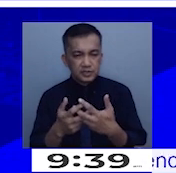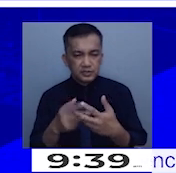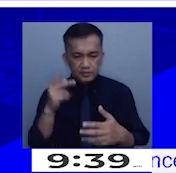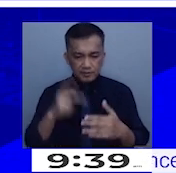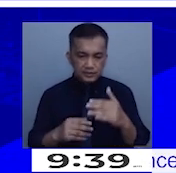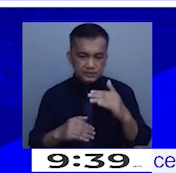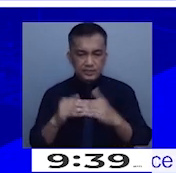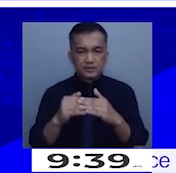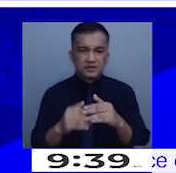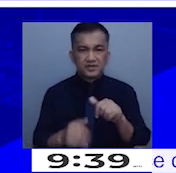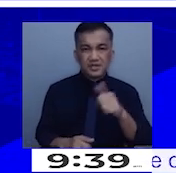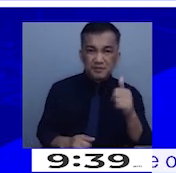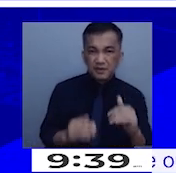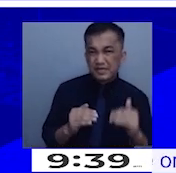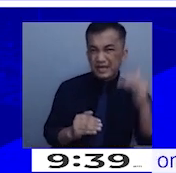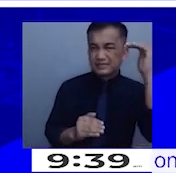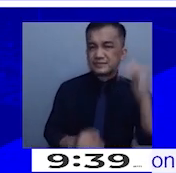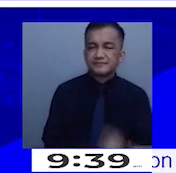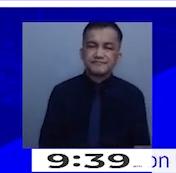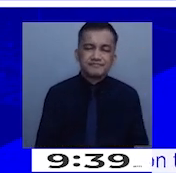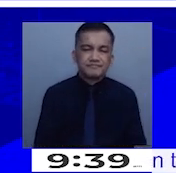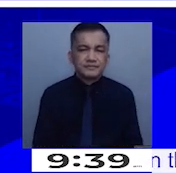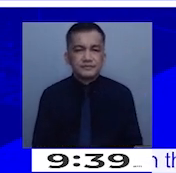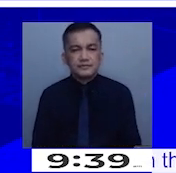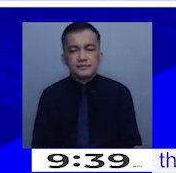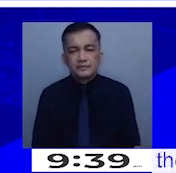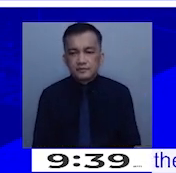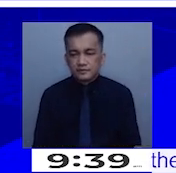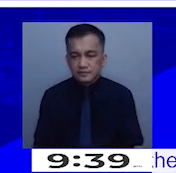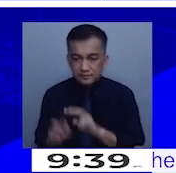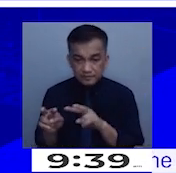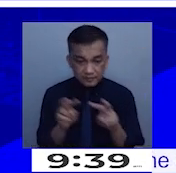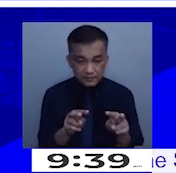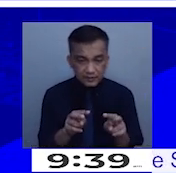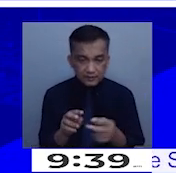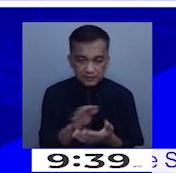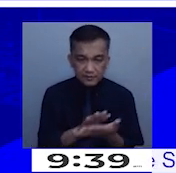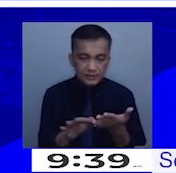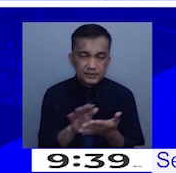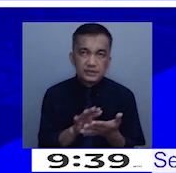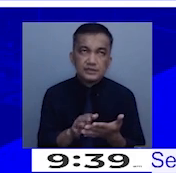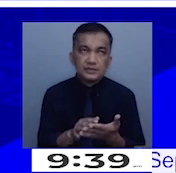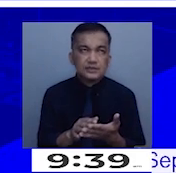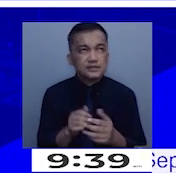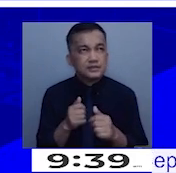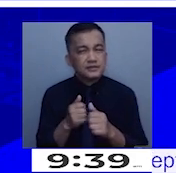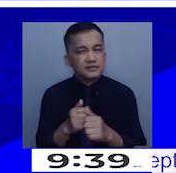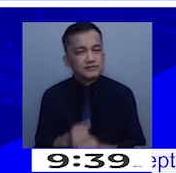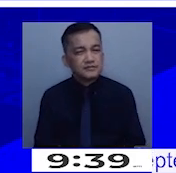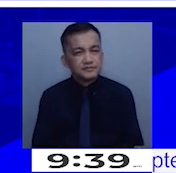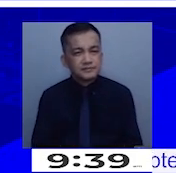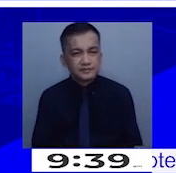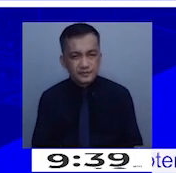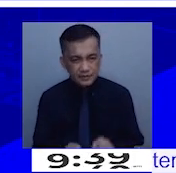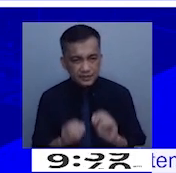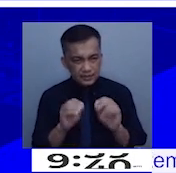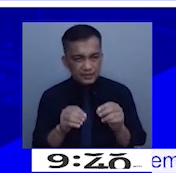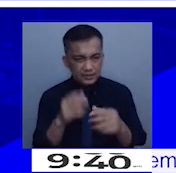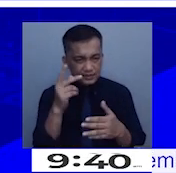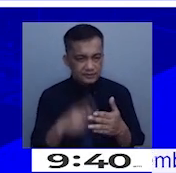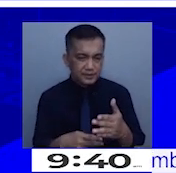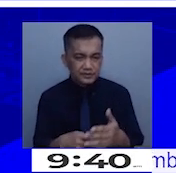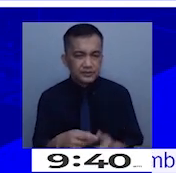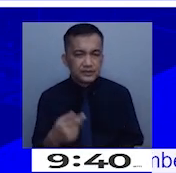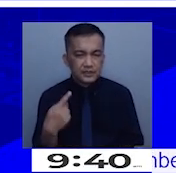Ang nakita kasi namin, mix nga yung ano, yung kanilang parang paglagay ng presyo, mayroon